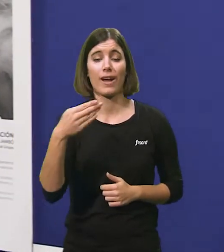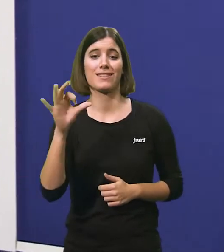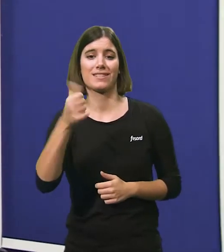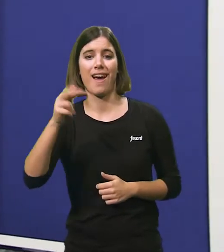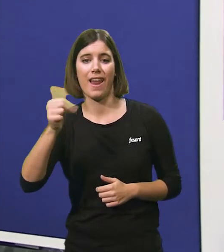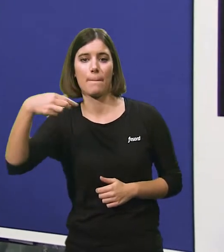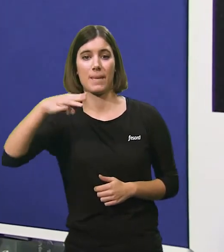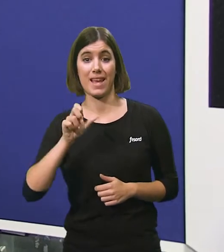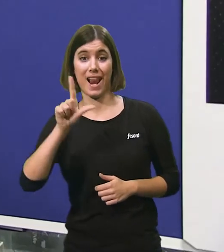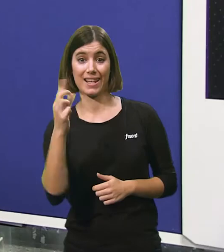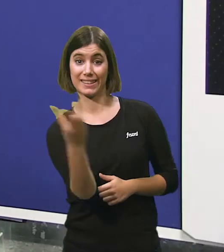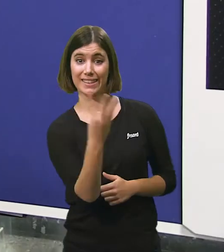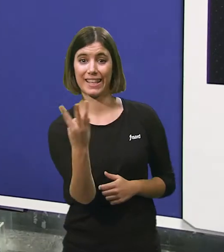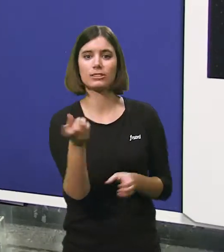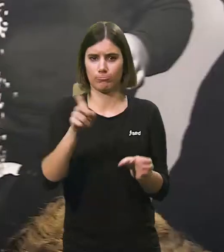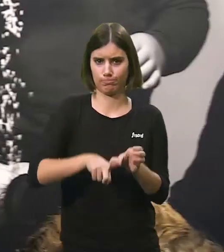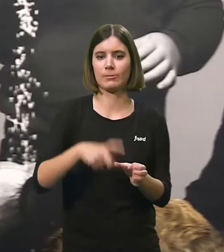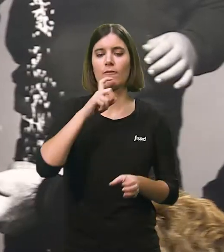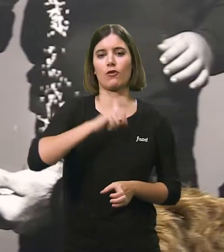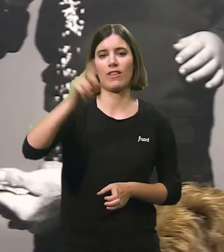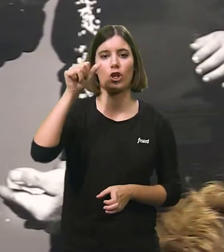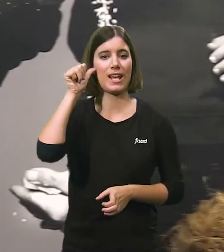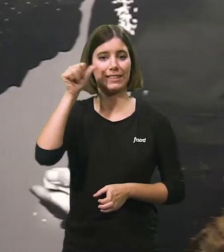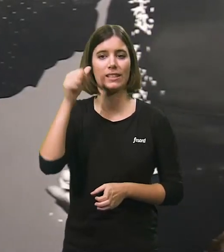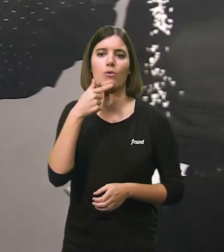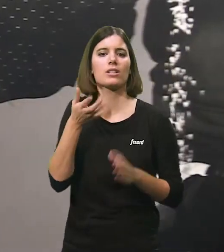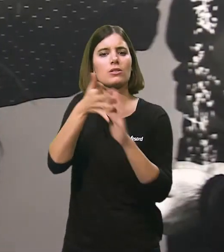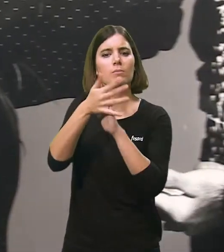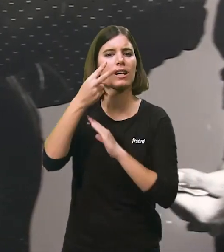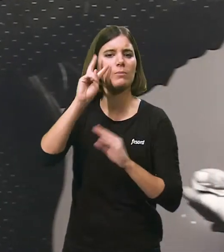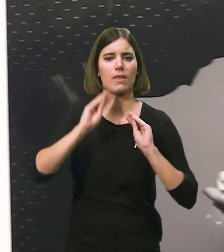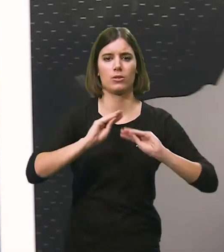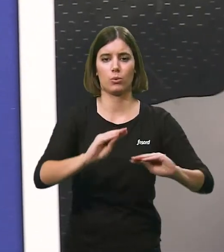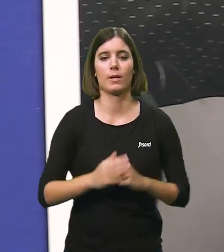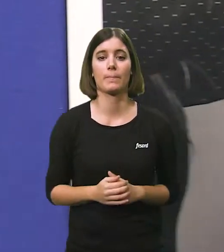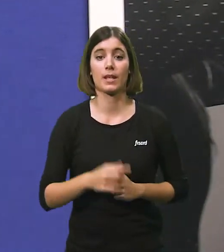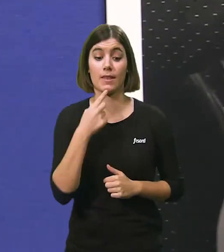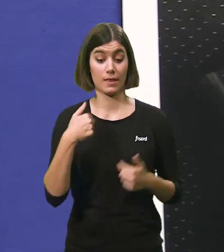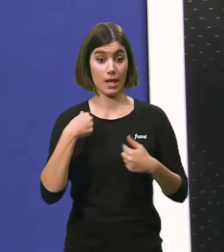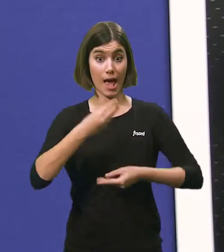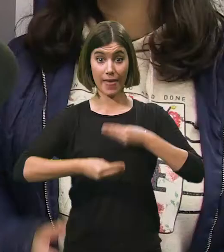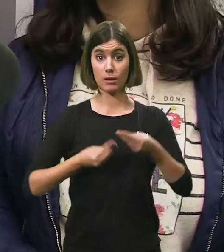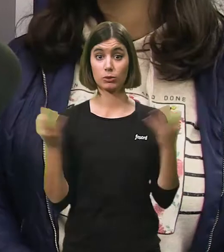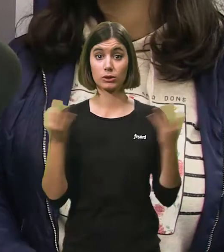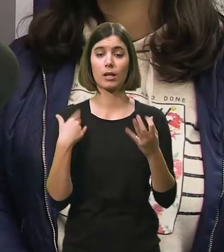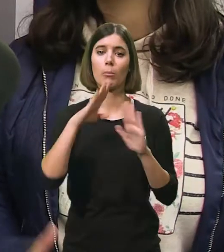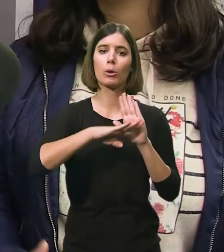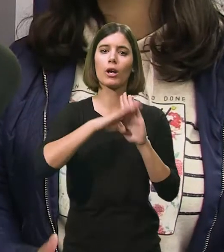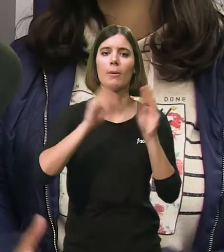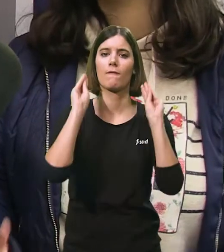Borja, Sara i Miguel són part de Sin Down i compten com aquesta Fundació els ha ajudat en la seva plena integració. El que fem és